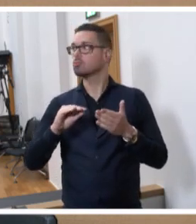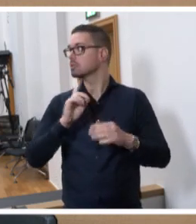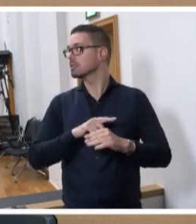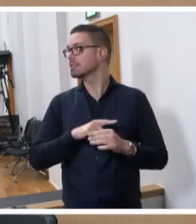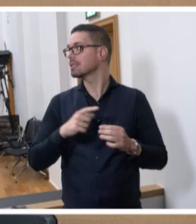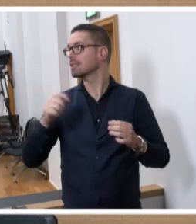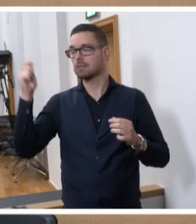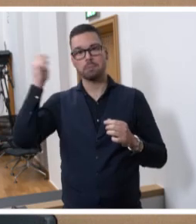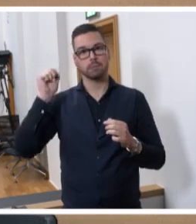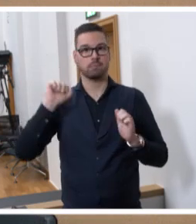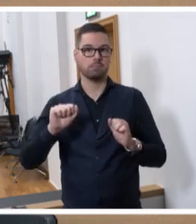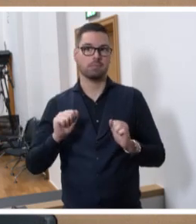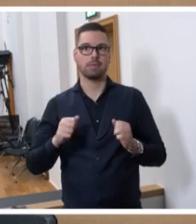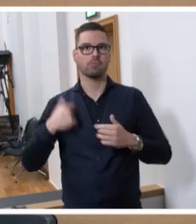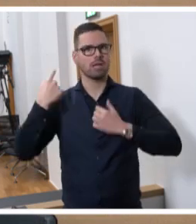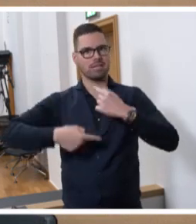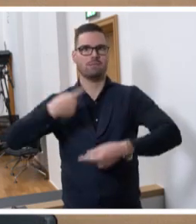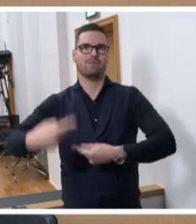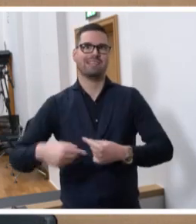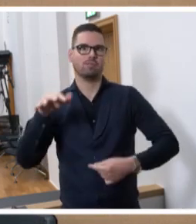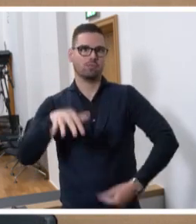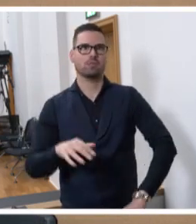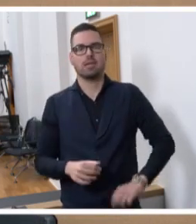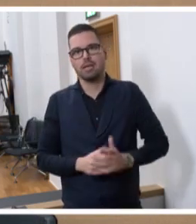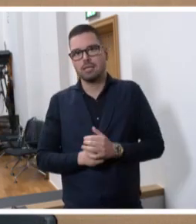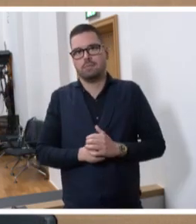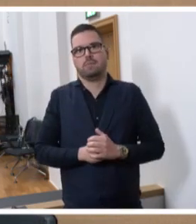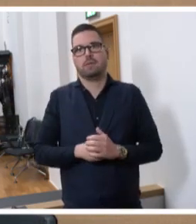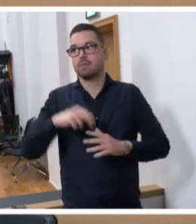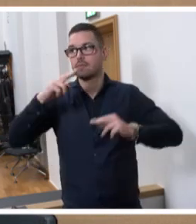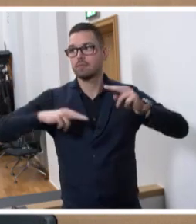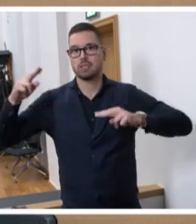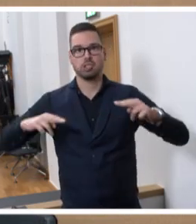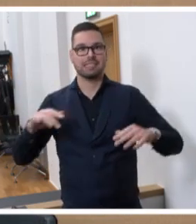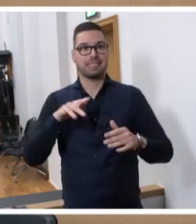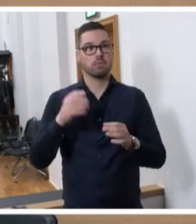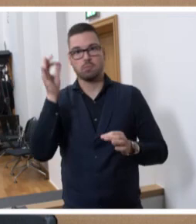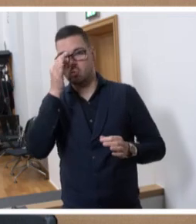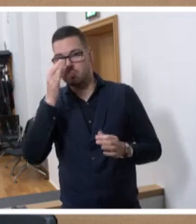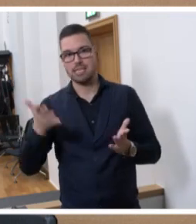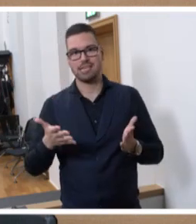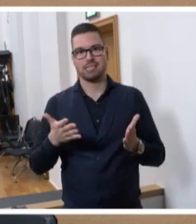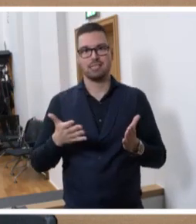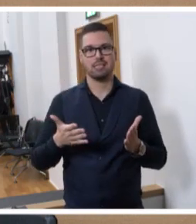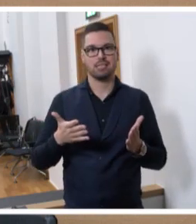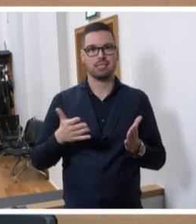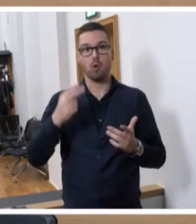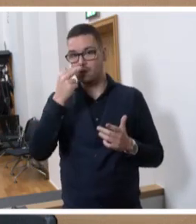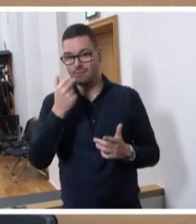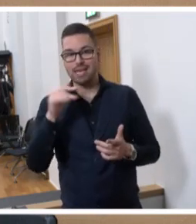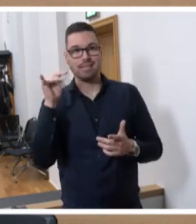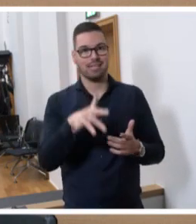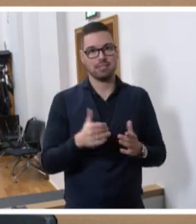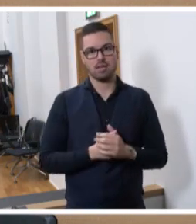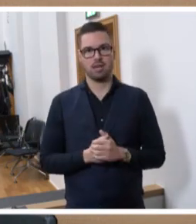erheblich zur Persönlichkeitsentwicklung bei, denn man kann verschiedenste Dinge ausprobieren. Es ist erlaubt, Fehler zu